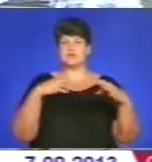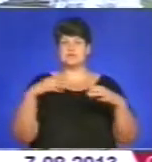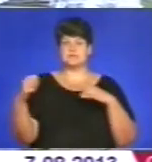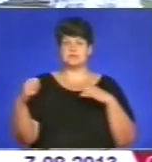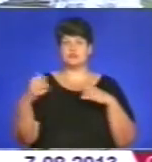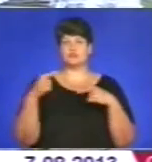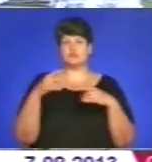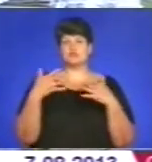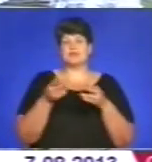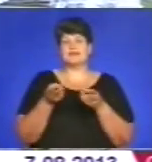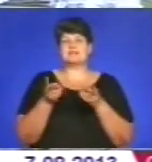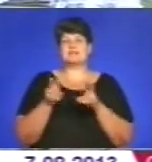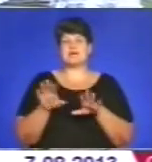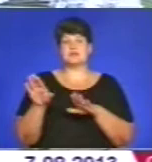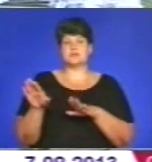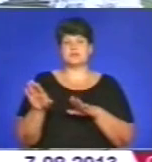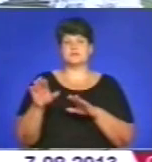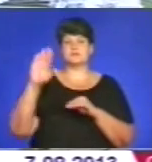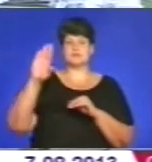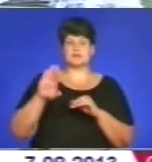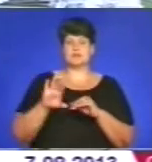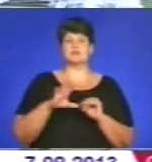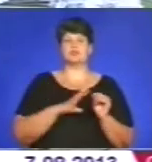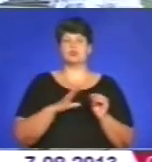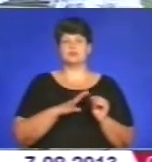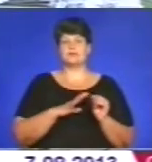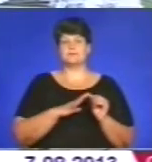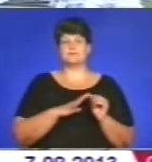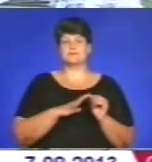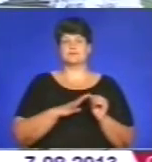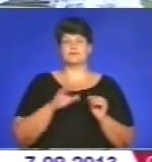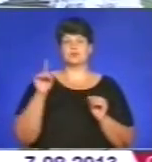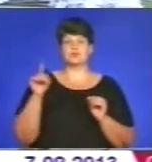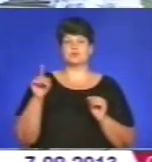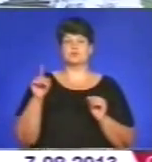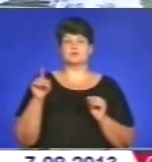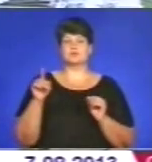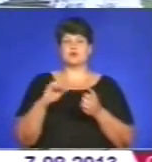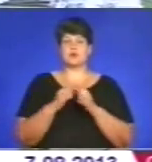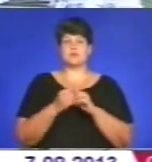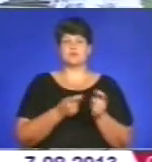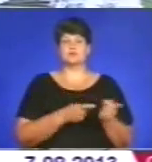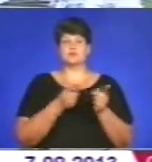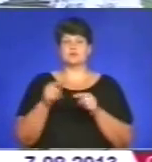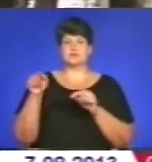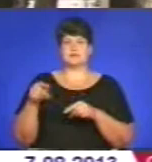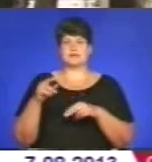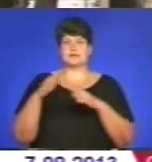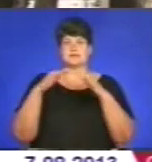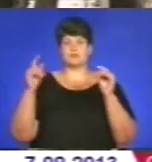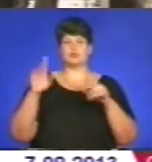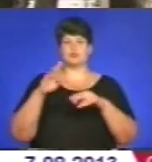Тож були залишки муру, і вони були, замку того, і от той камень був перевезений сюди, замок був будований.